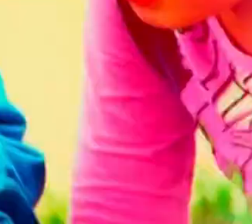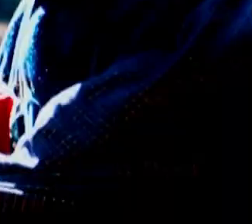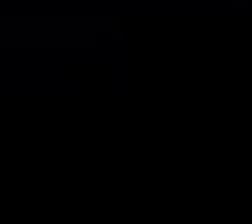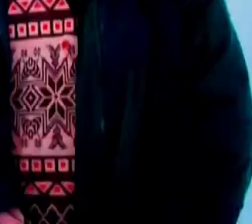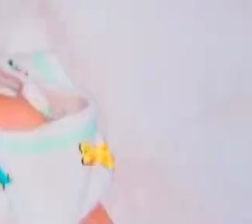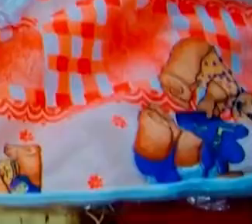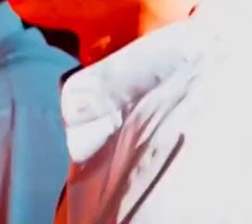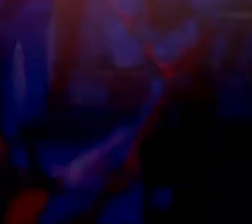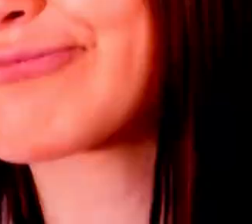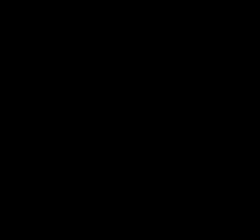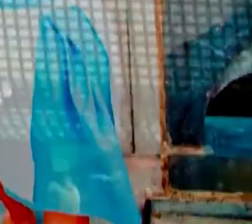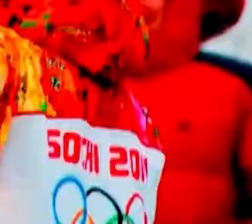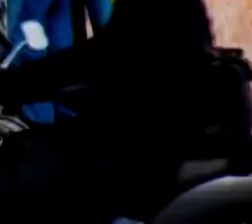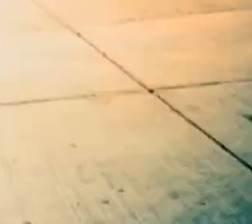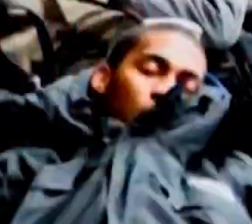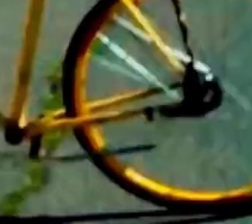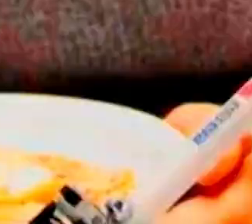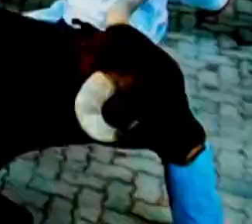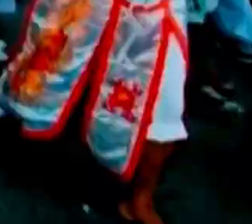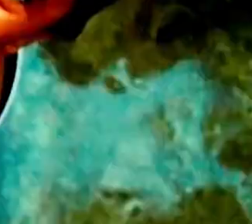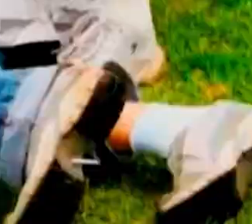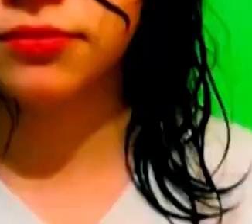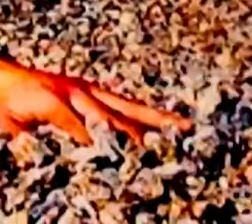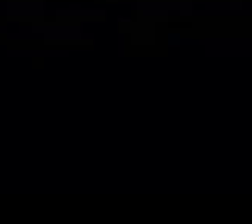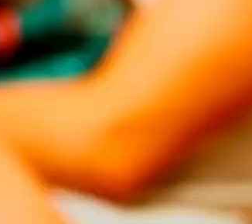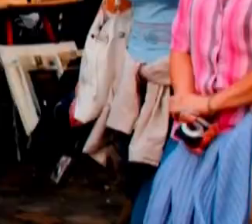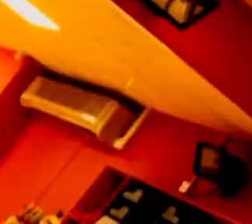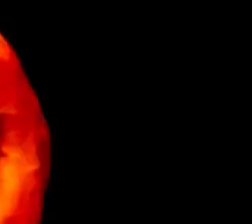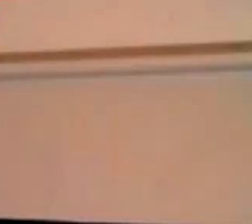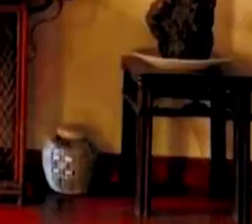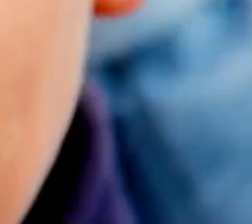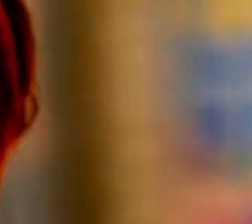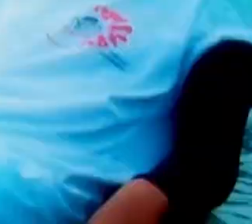wam wszystkim zaprezentowałem to samo.